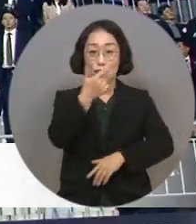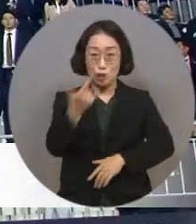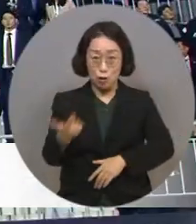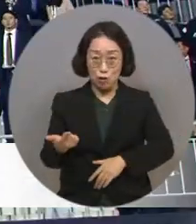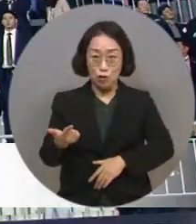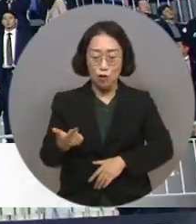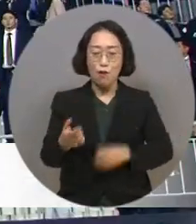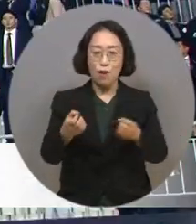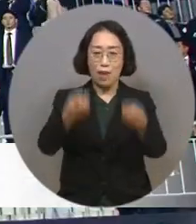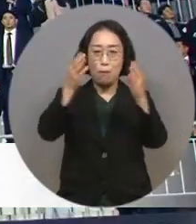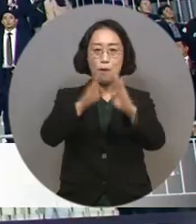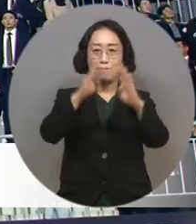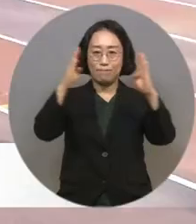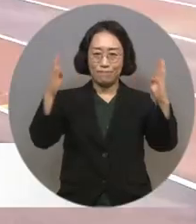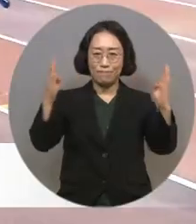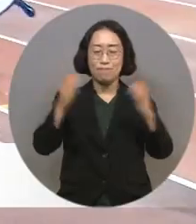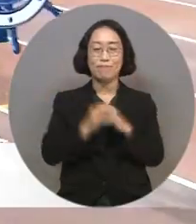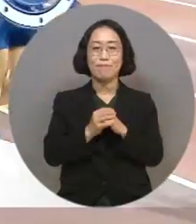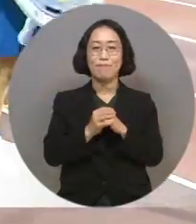개의식을 맞이했습니다.